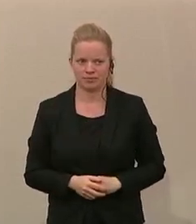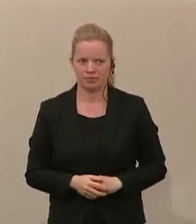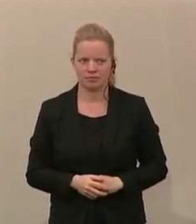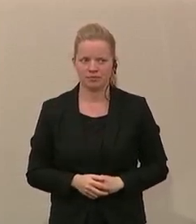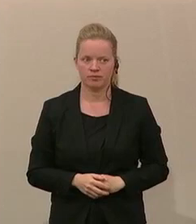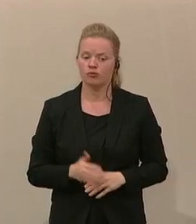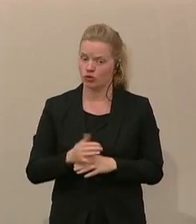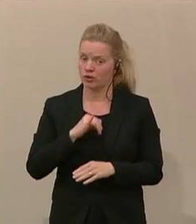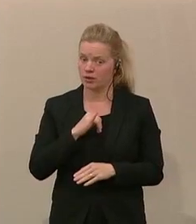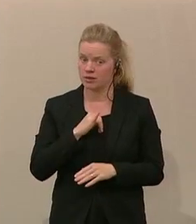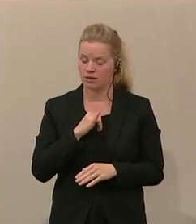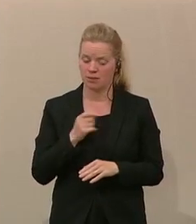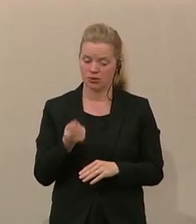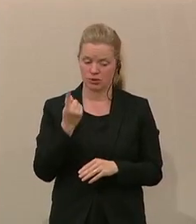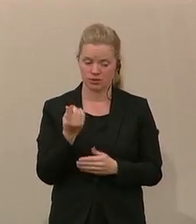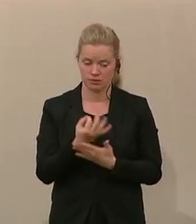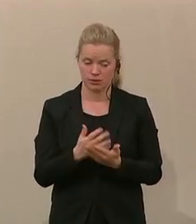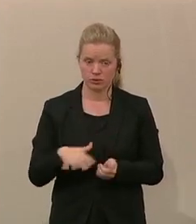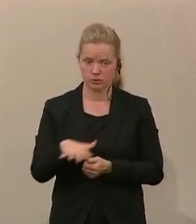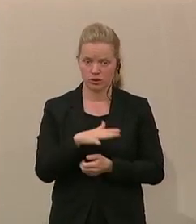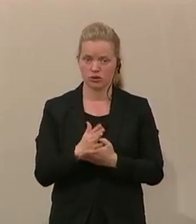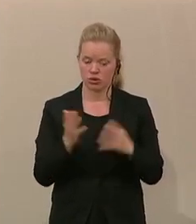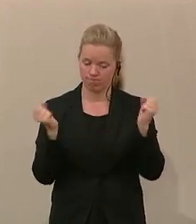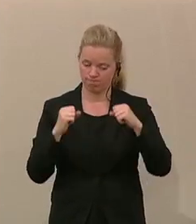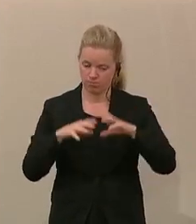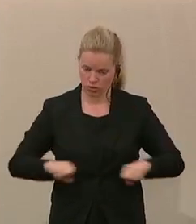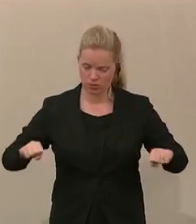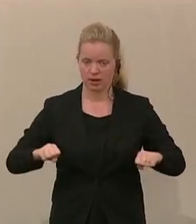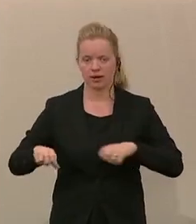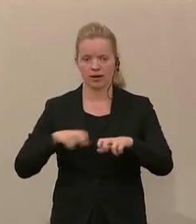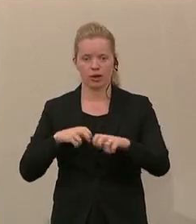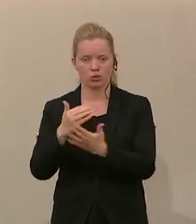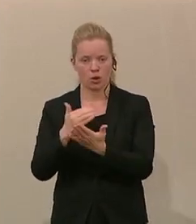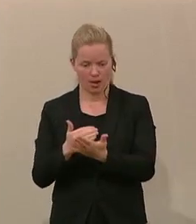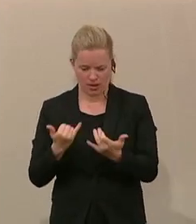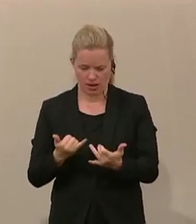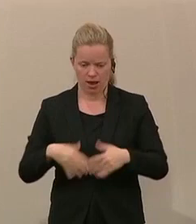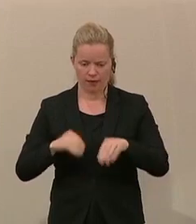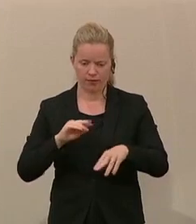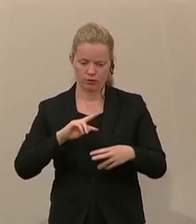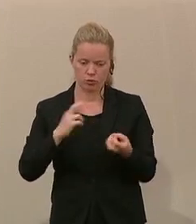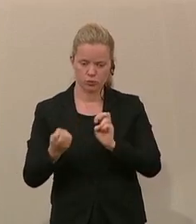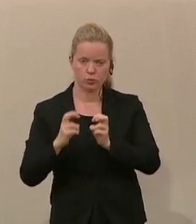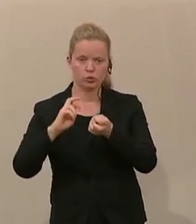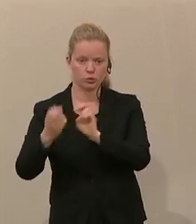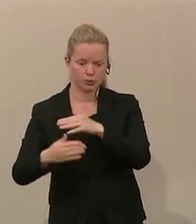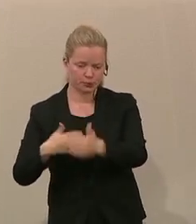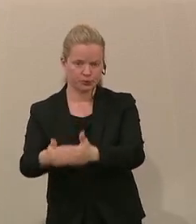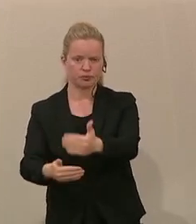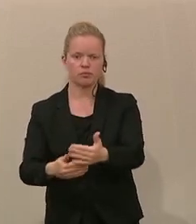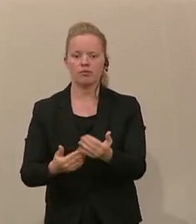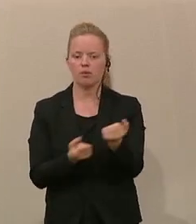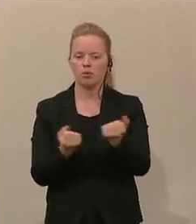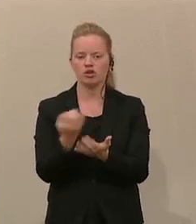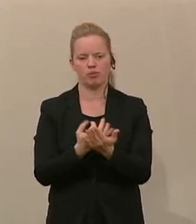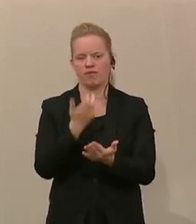ohnehin im Bildungsbereich vereinbart haben, im Regierungsprogramm und dass wir auch dabei sind umzusetzen, dass wir politische Bildung verstärkt